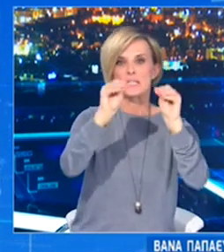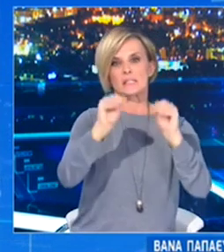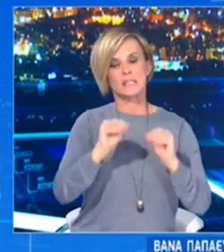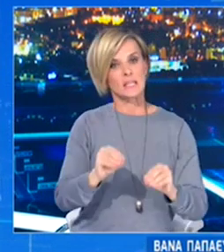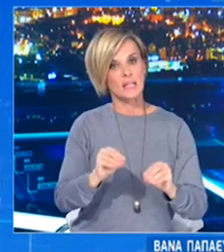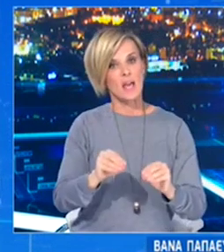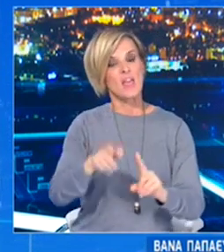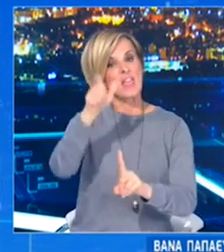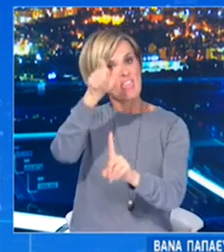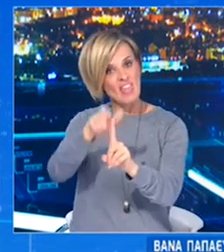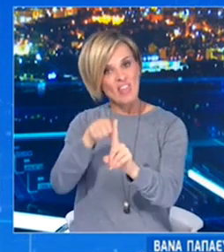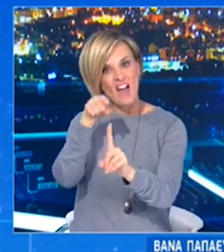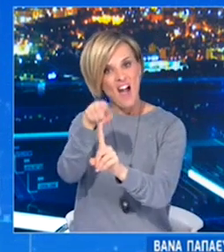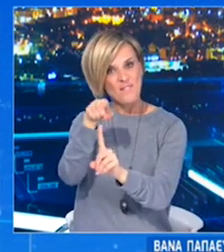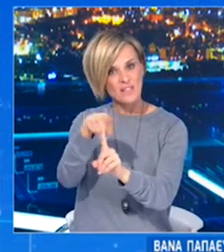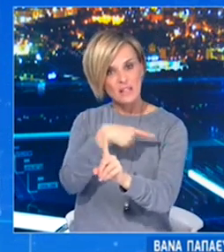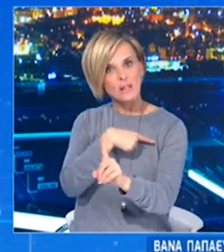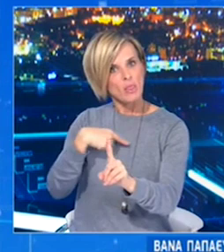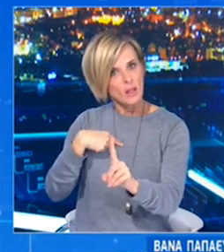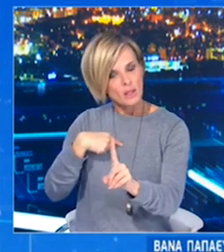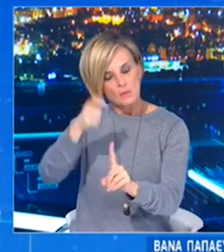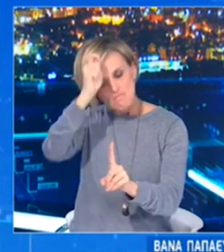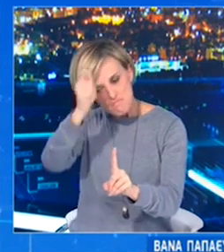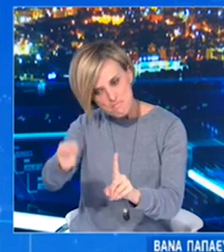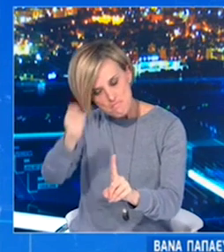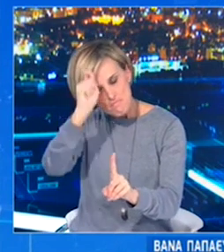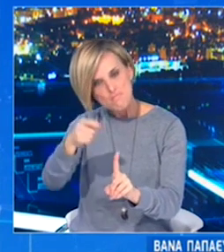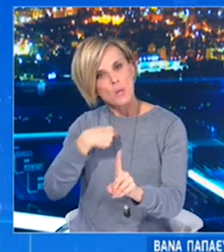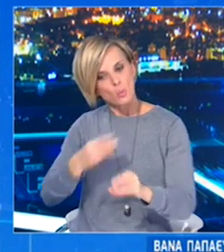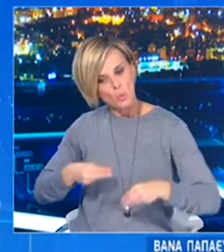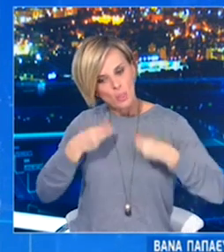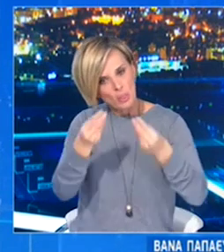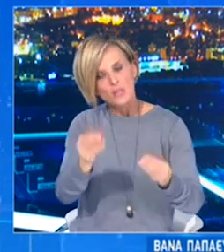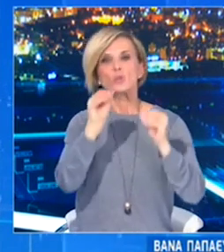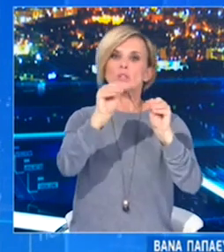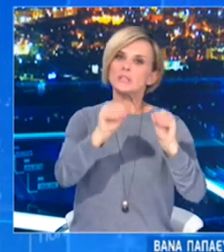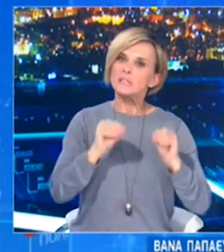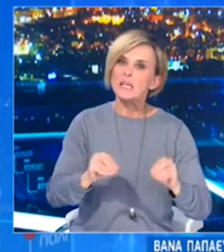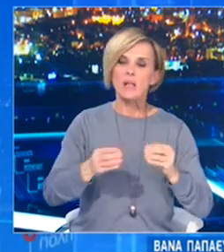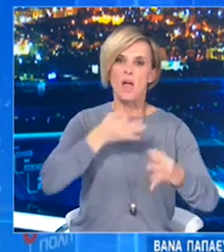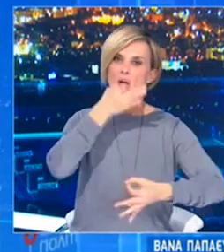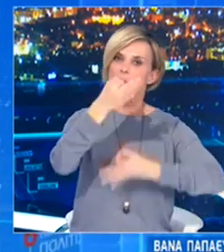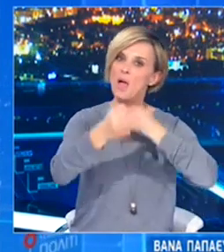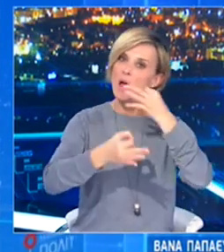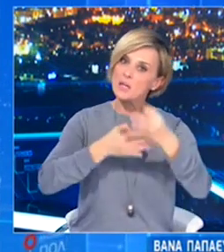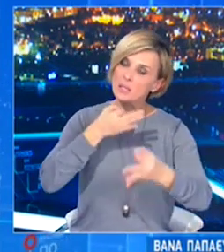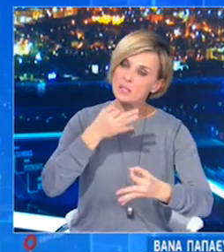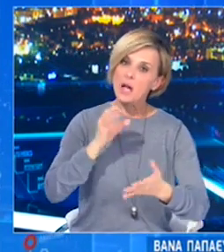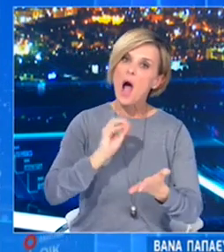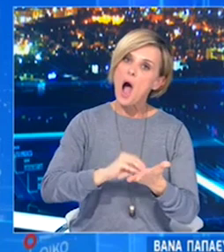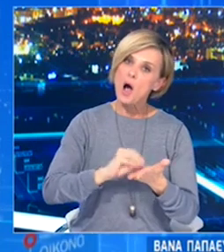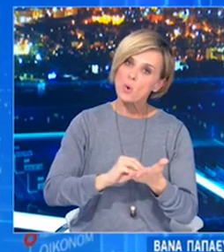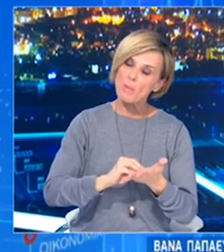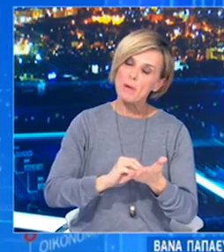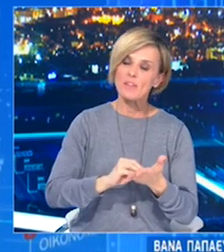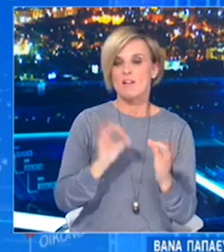πάντα διαθέσιμη να ανταποκριθεί στα αιτήματά μας. Προφανώς πολλά δεδομένα θα μπορούσαν να παρουσιαστούν με κάποιο